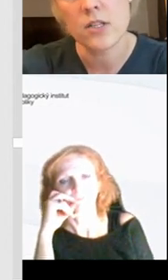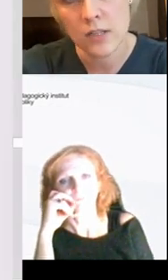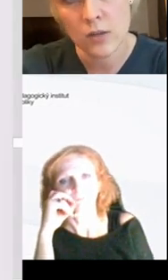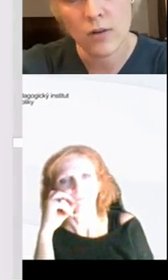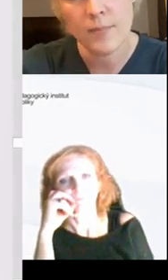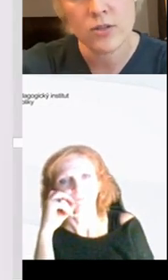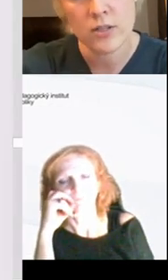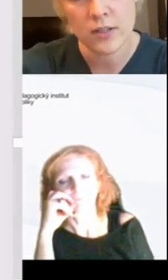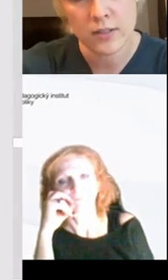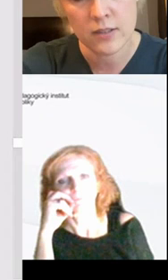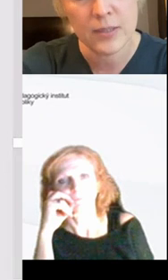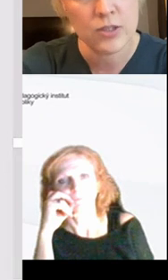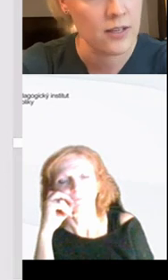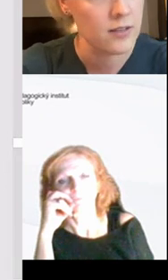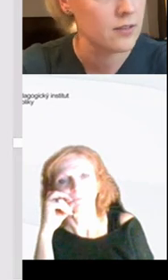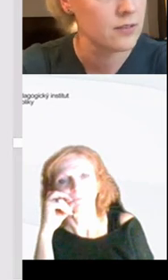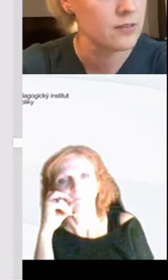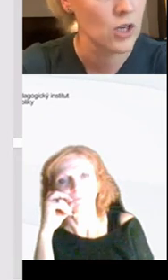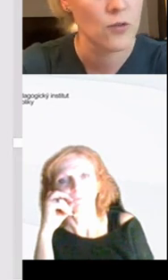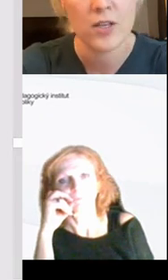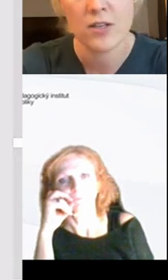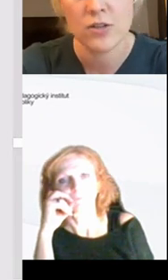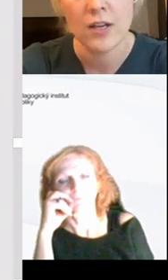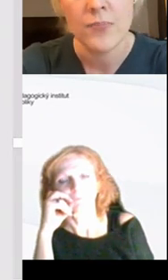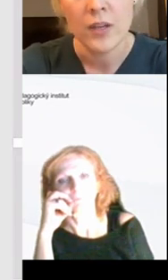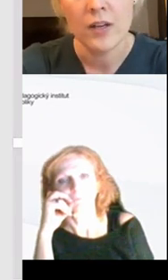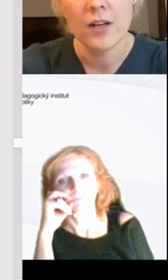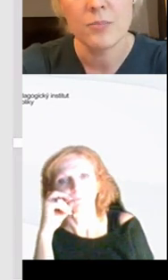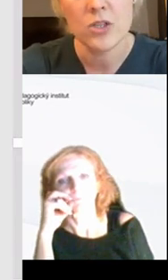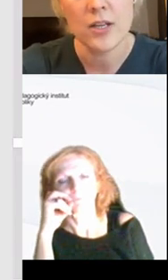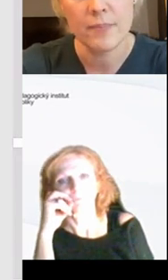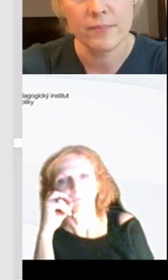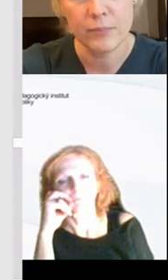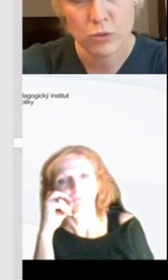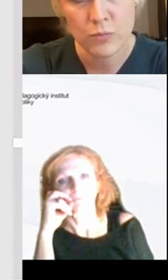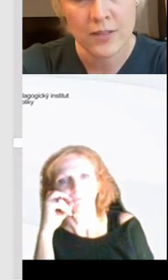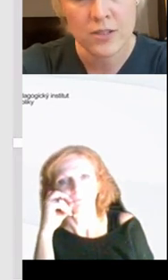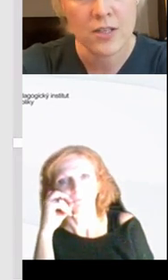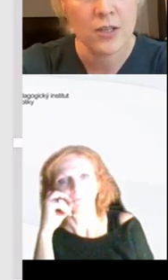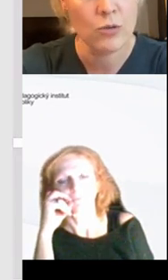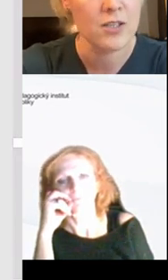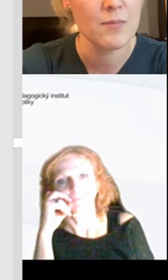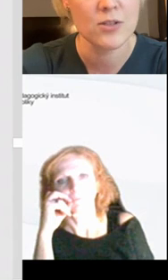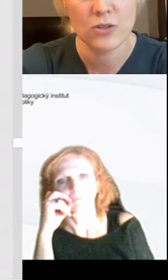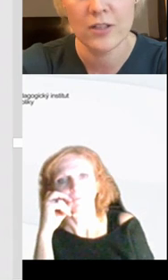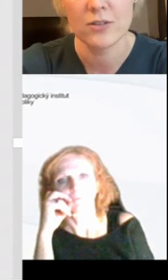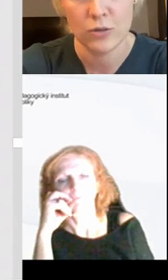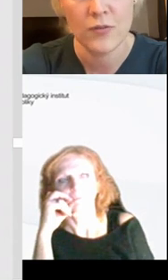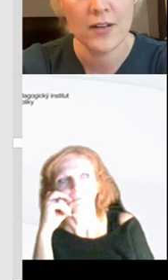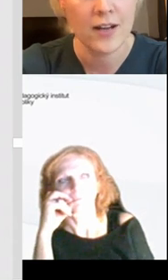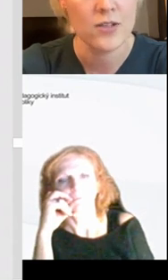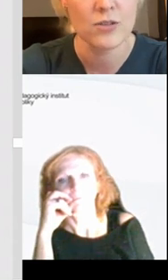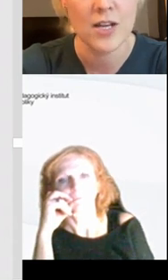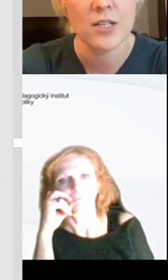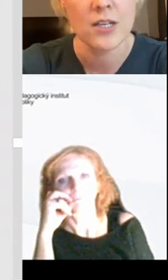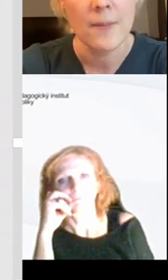na třídní knihu a běžné žákovské knižky přešli postupně třídní knihu, teda jsme šli